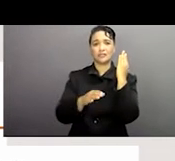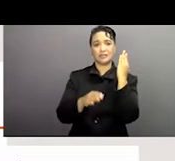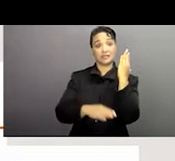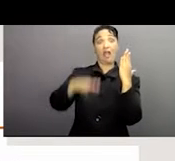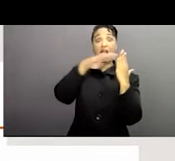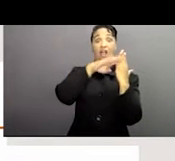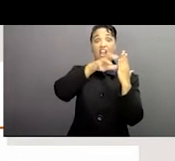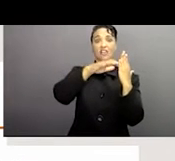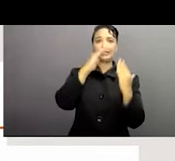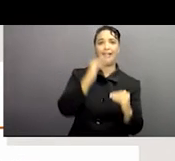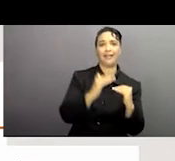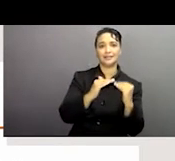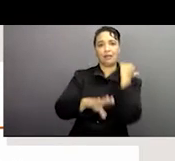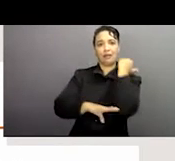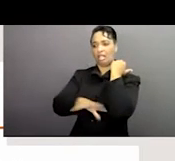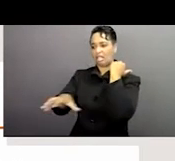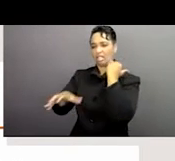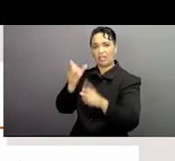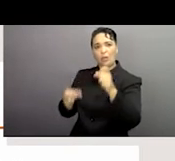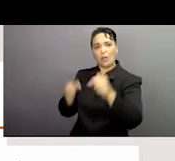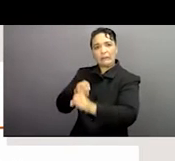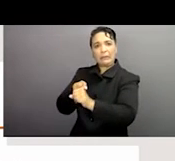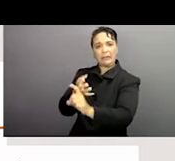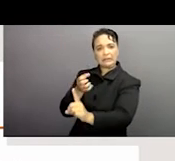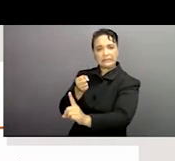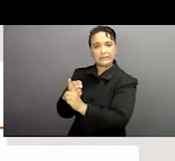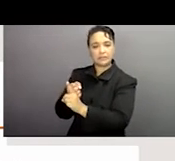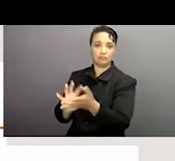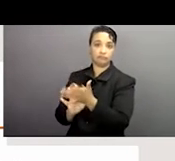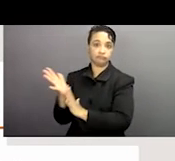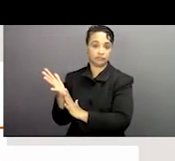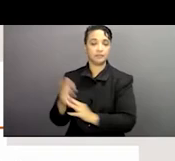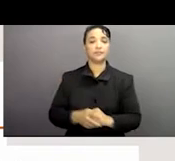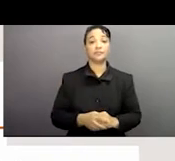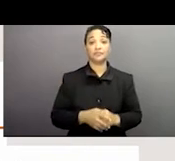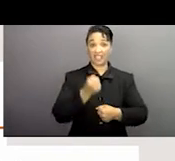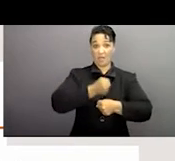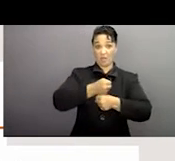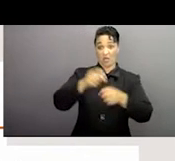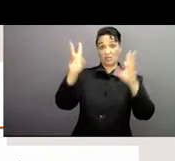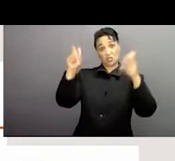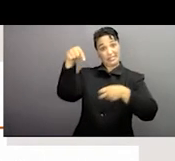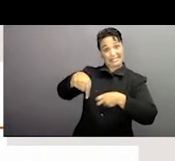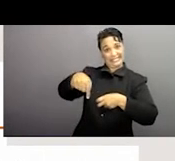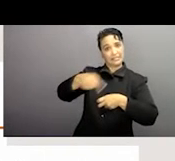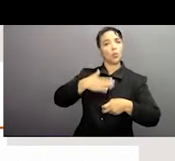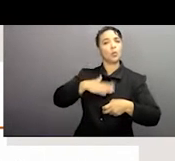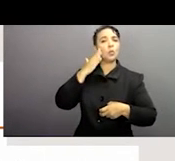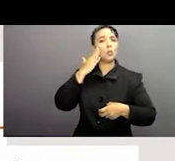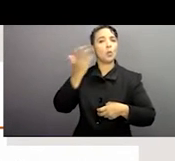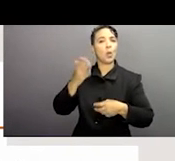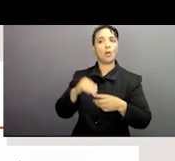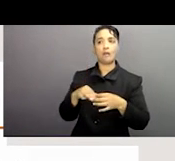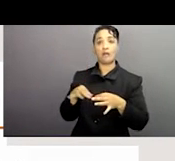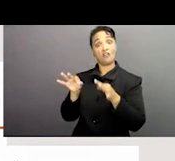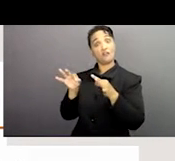marginalisé aussi pour les travailleurs, les gens. Et de cette manière, en termes d'emploi, c'est très intéressant de connaître aussi